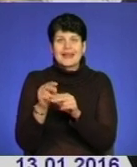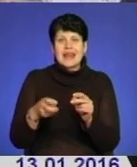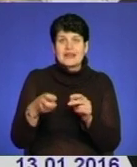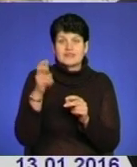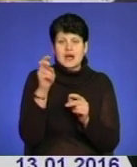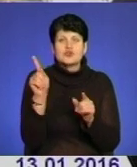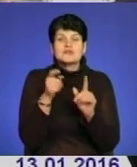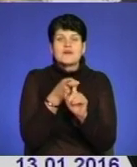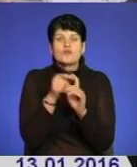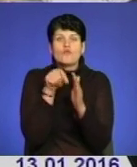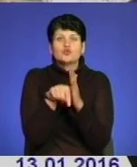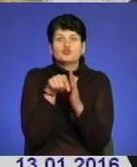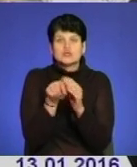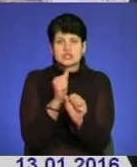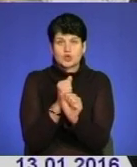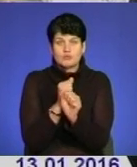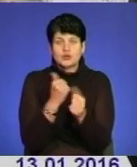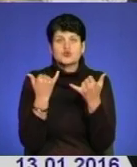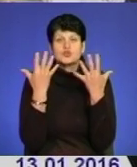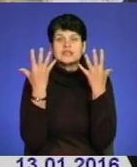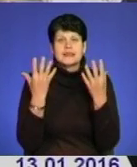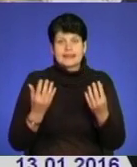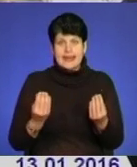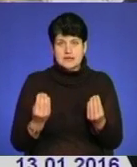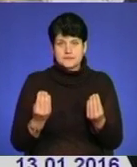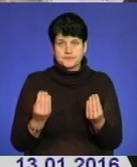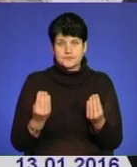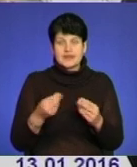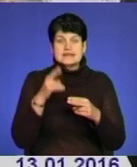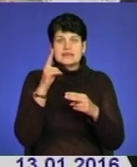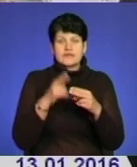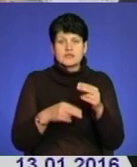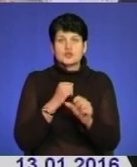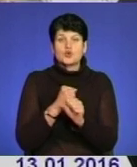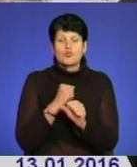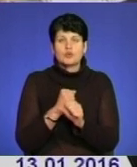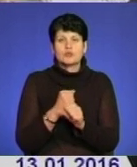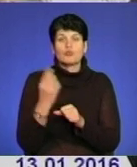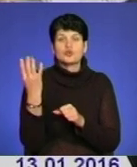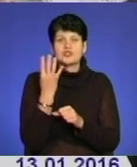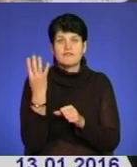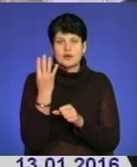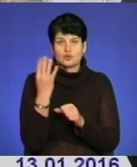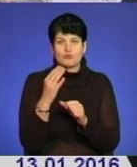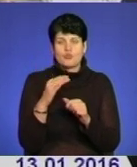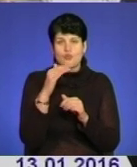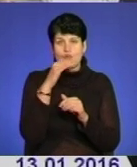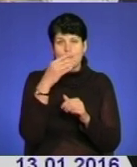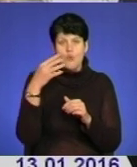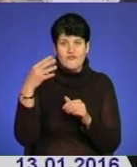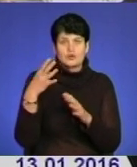внутрішніх робіт, то станом на сьогоднішній день завершені роботи по четвертому поверху на